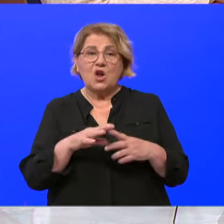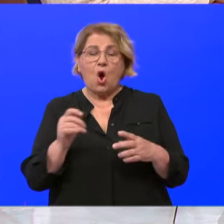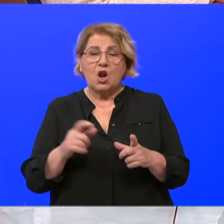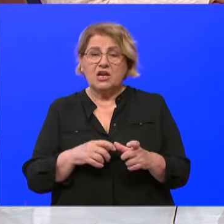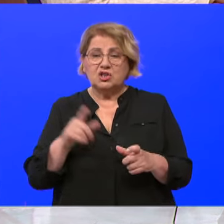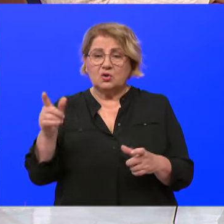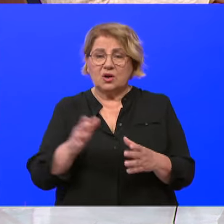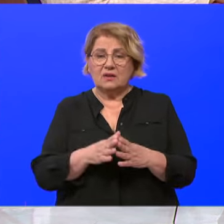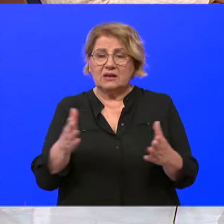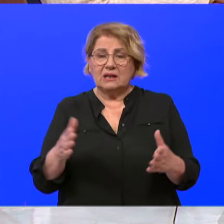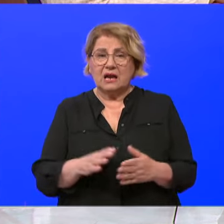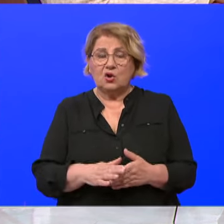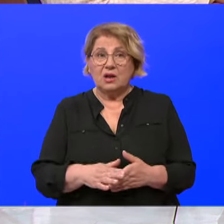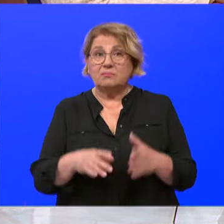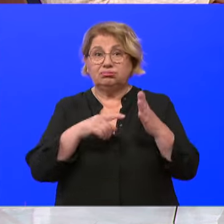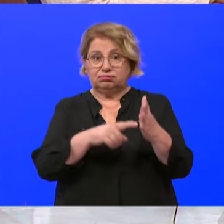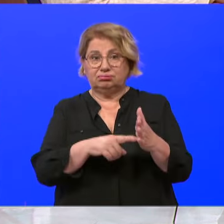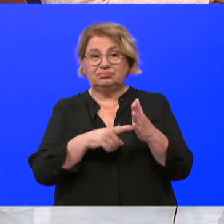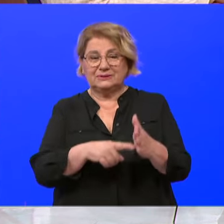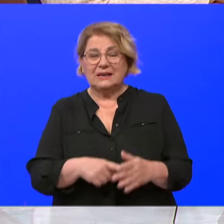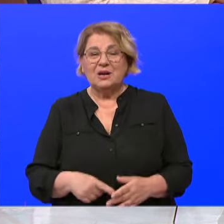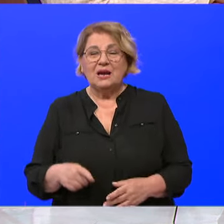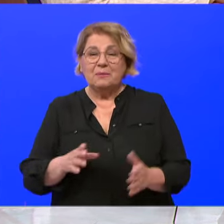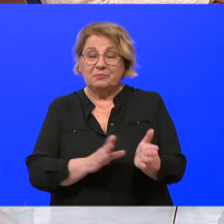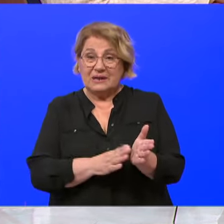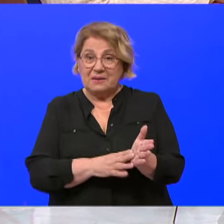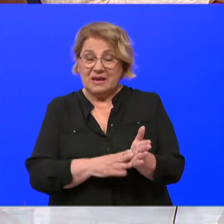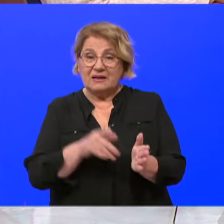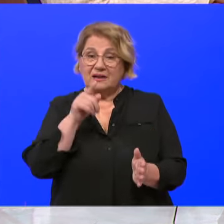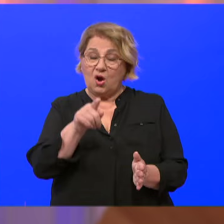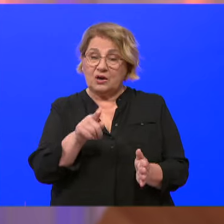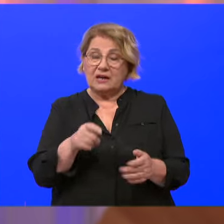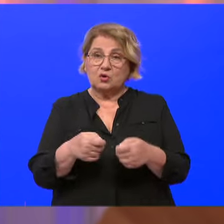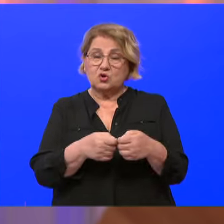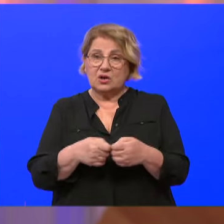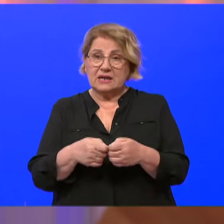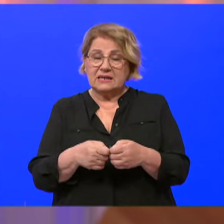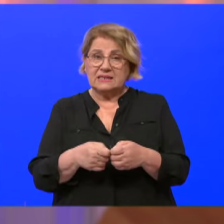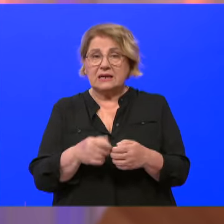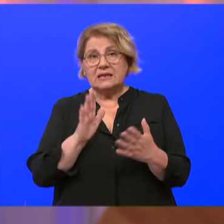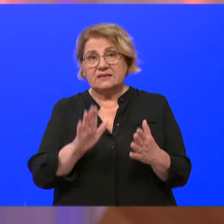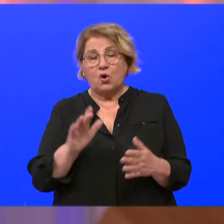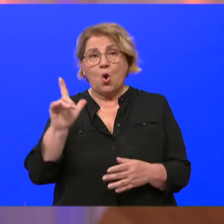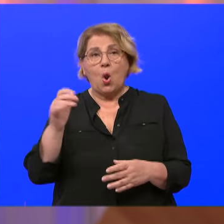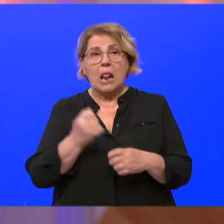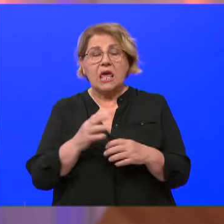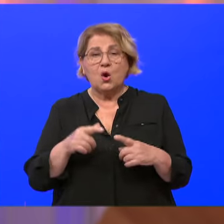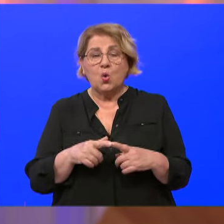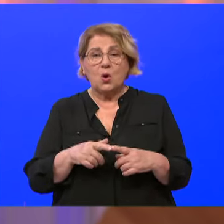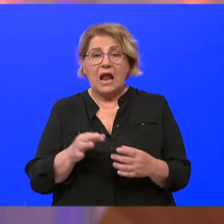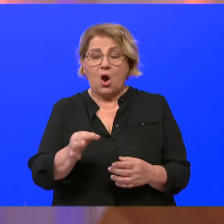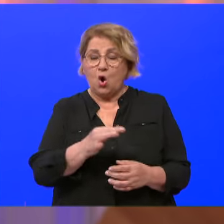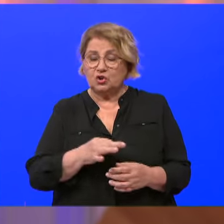je moj veliki rol model, način na koji su oni organizirali svoju ligu na otocima. To je